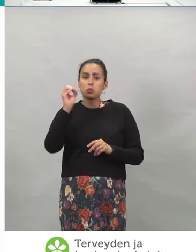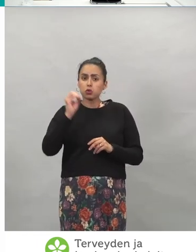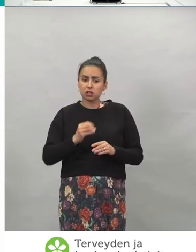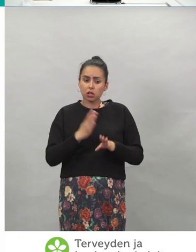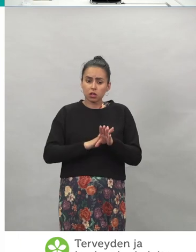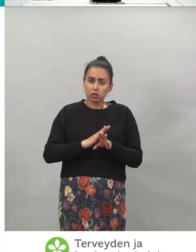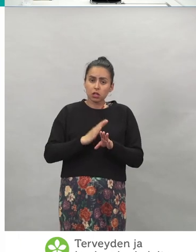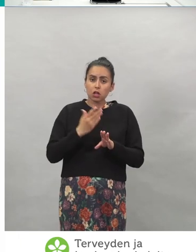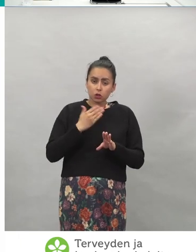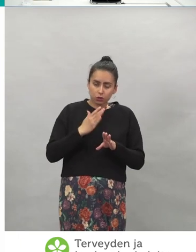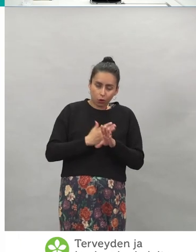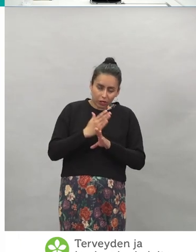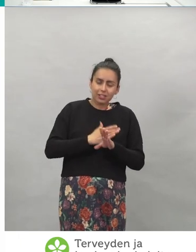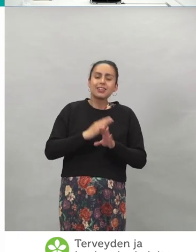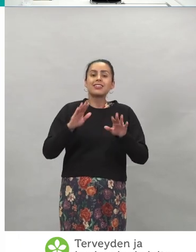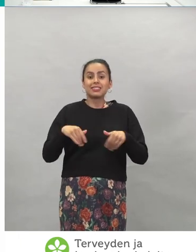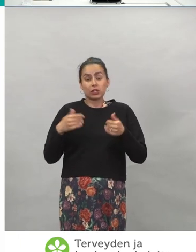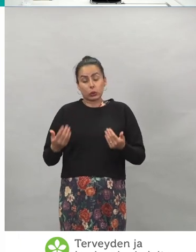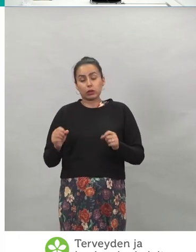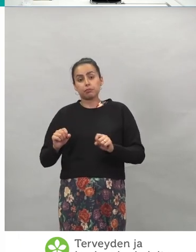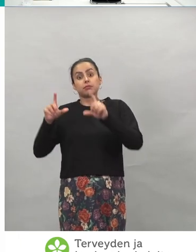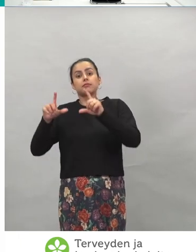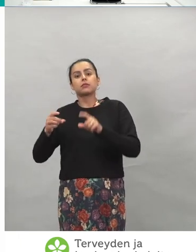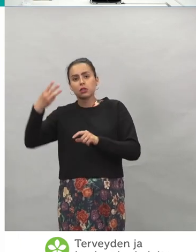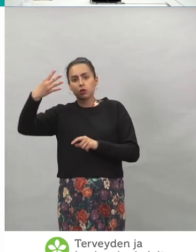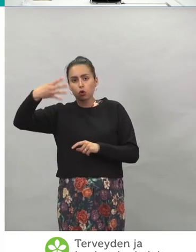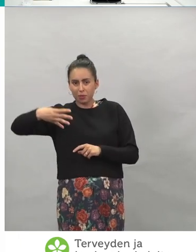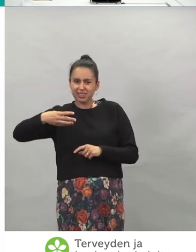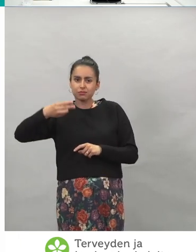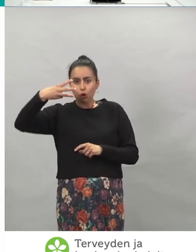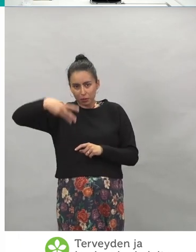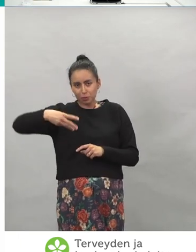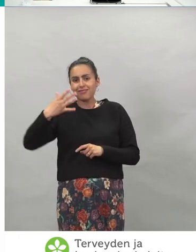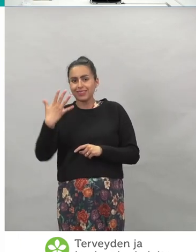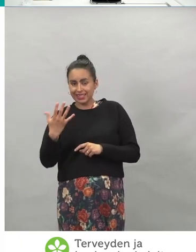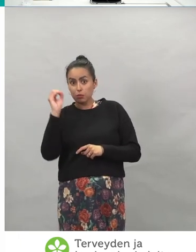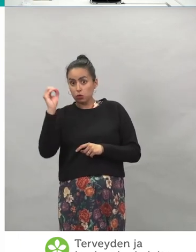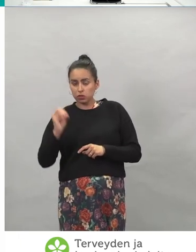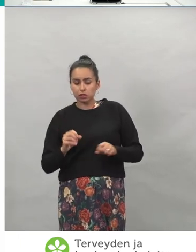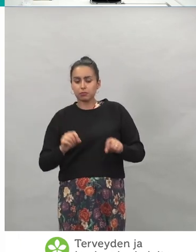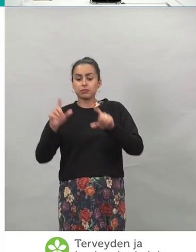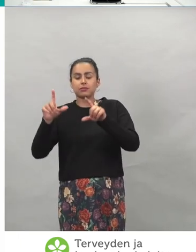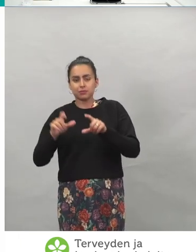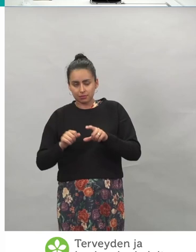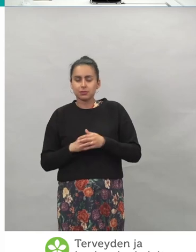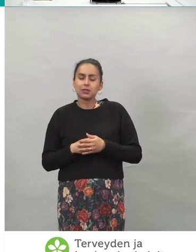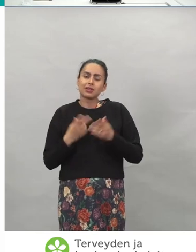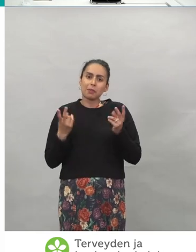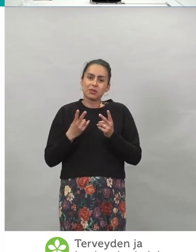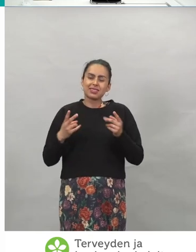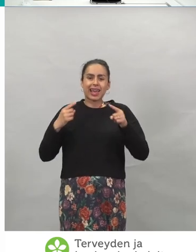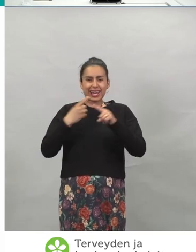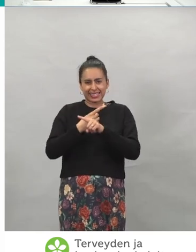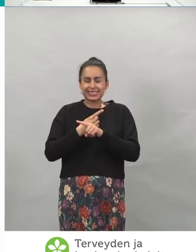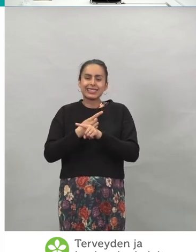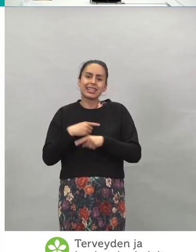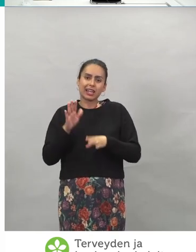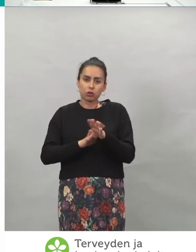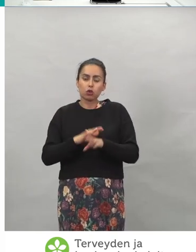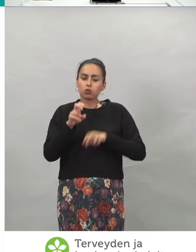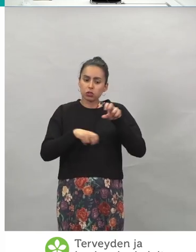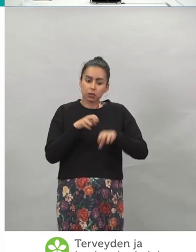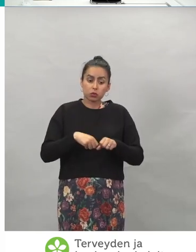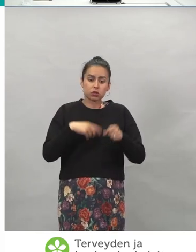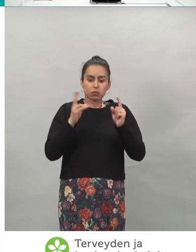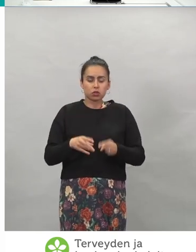nyt se lisääntö sitten 35. Ja tämmöisiä ristinkäyttötutkimuksia, niin niitä on tekeillä myös